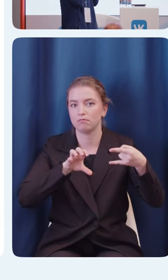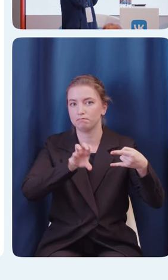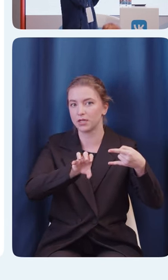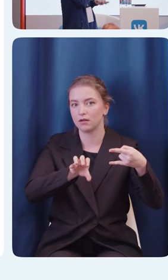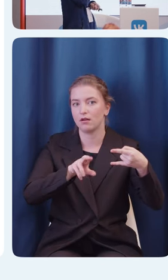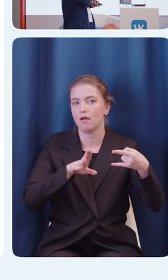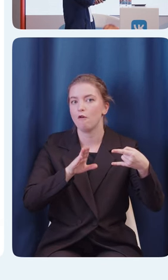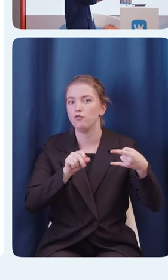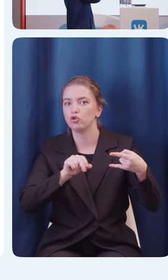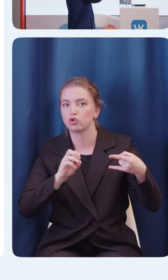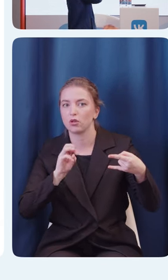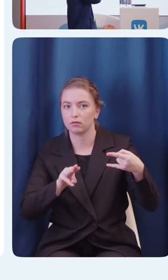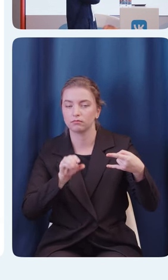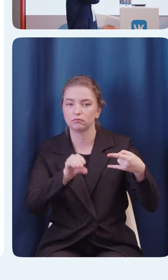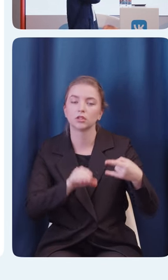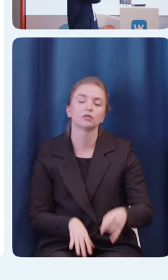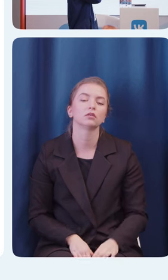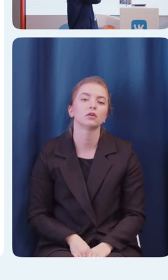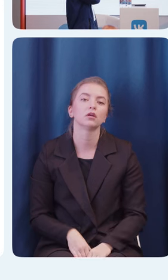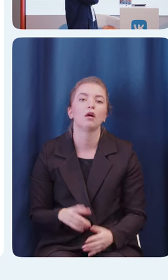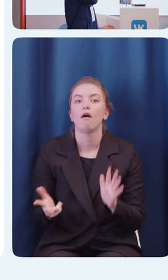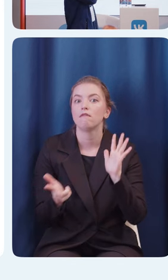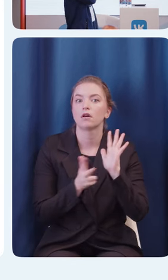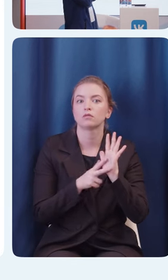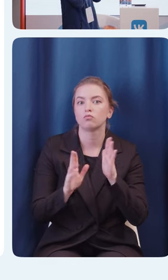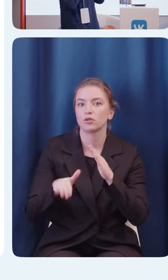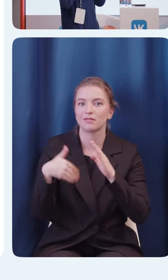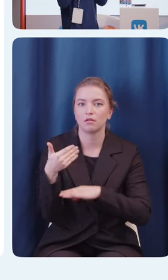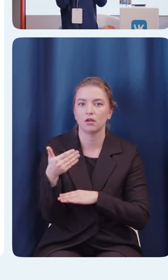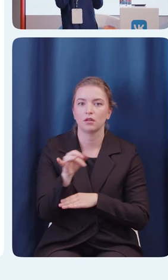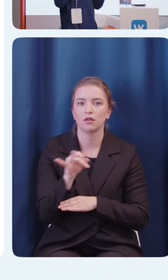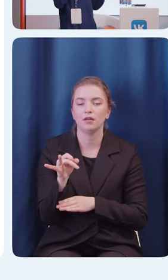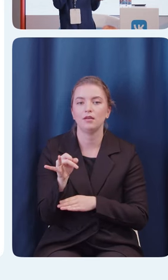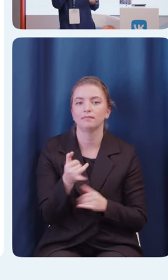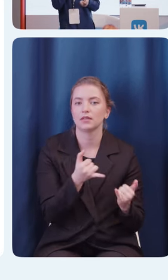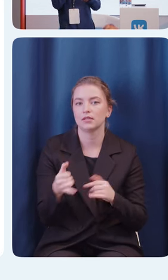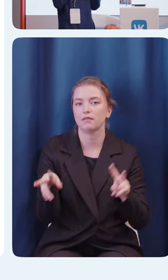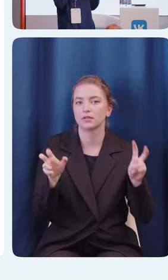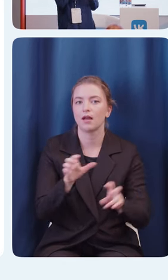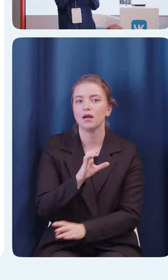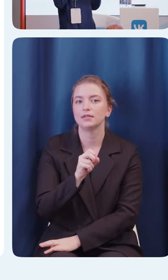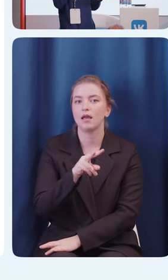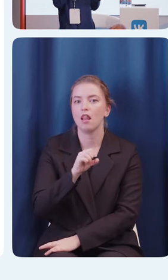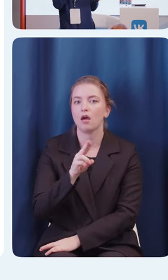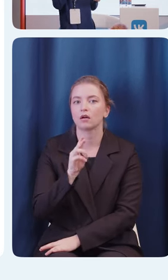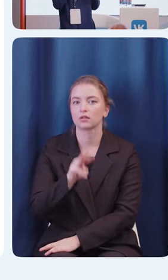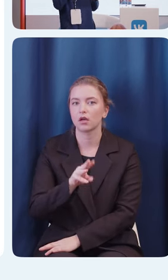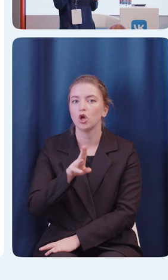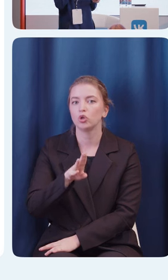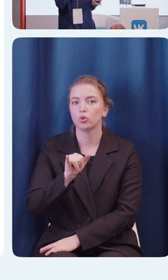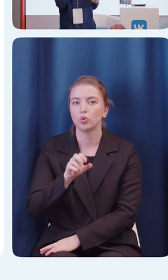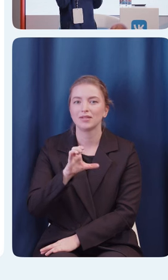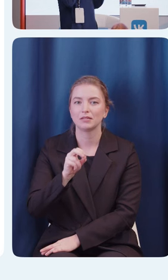Давайте далее перейдем на восьмой слайд. И сервис Select to Speak, он зачитывает текст в какой-либо области на